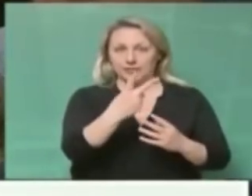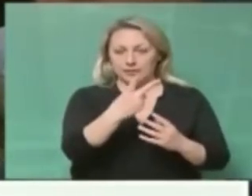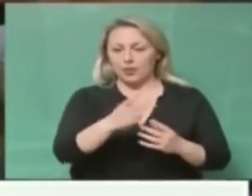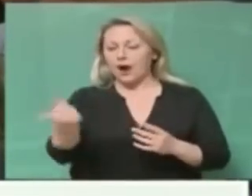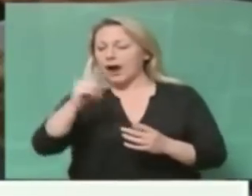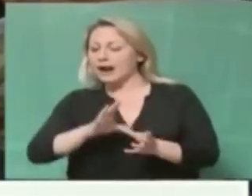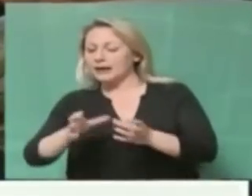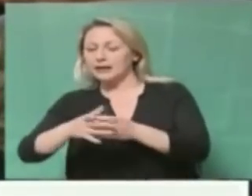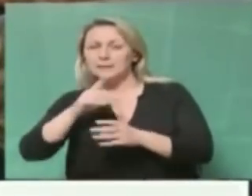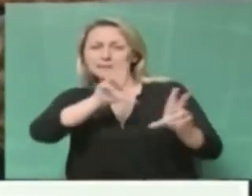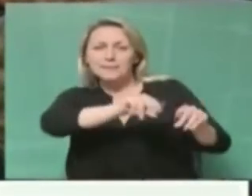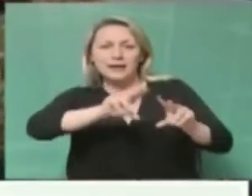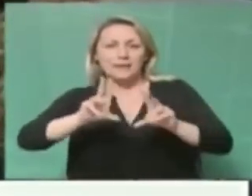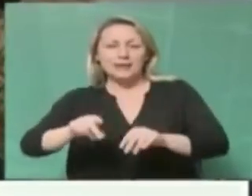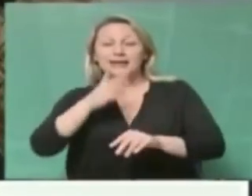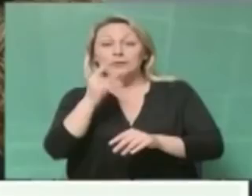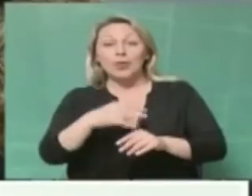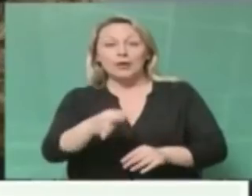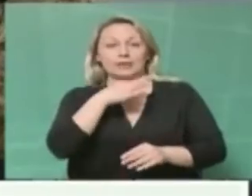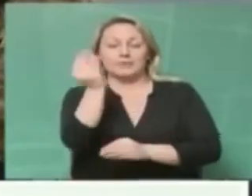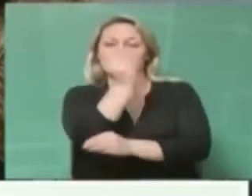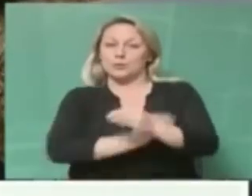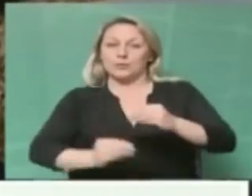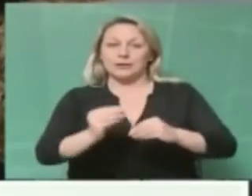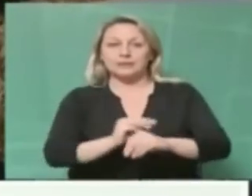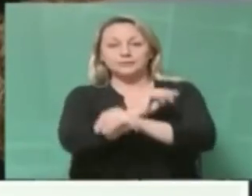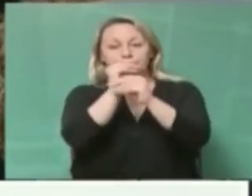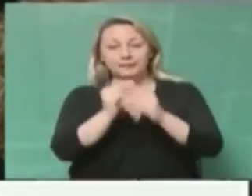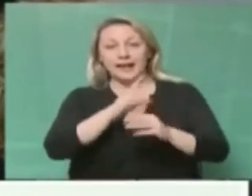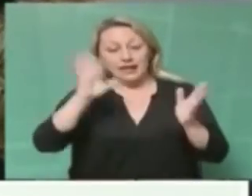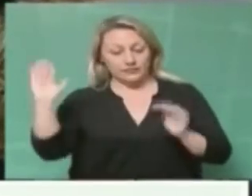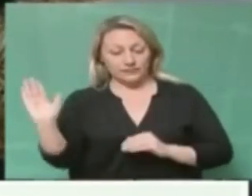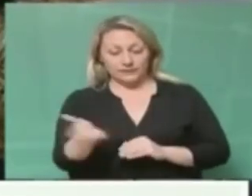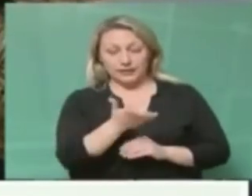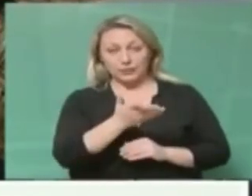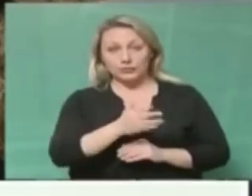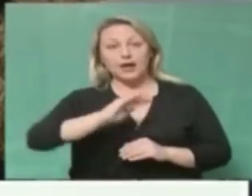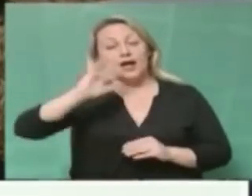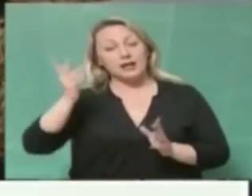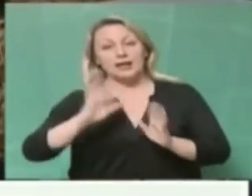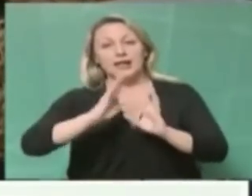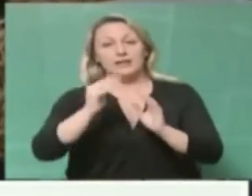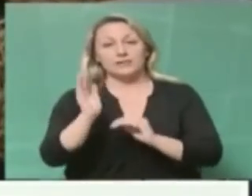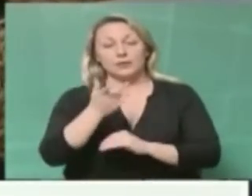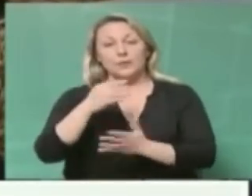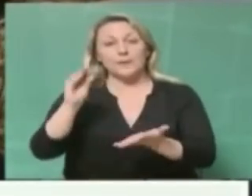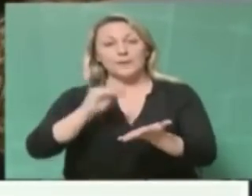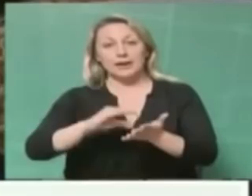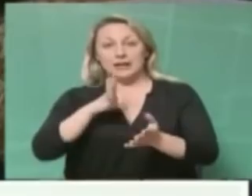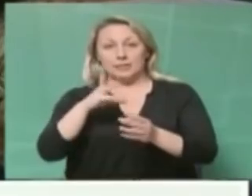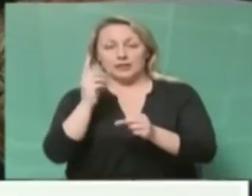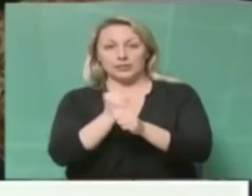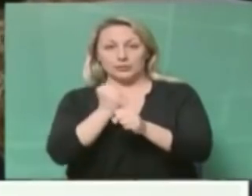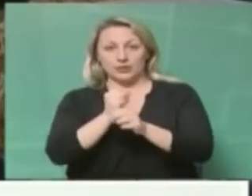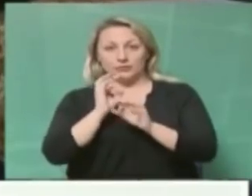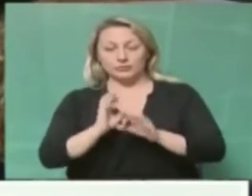πολύ μεγαλύτερες επομένως κάποιος άλλος κόσμος στη χειρότερη περίπτωση ενώ πάλι θα βρεθεί εδώ πέρα να εργαστεί και πάλι